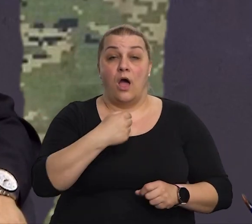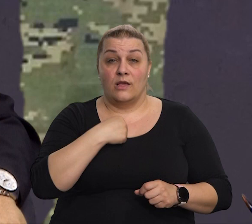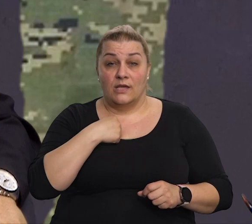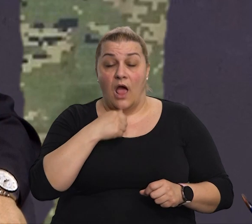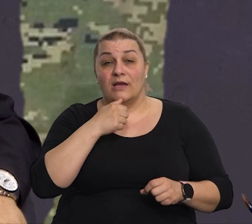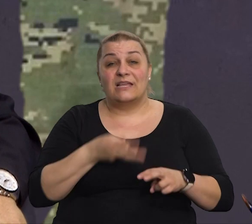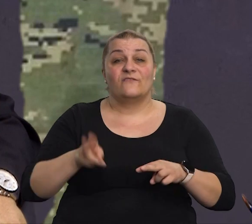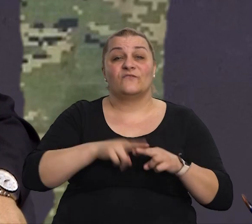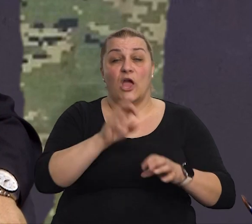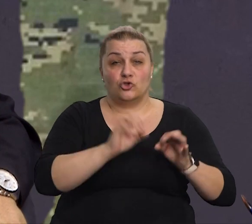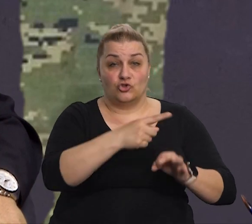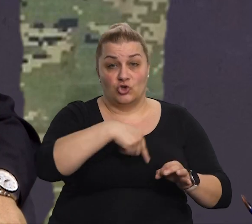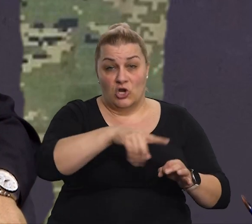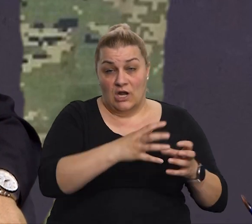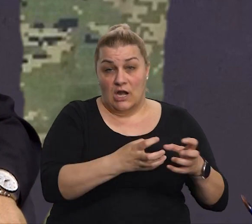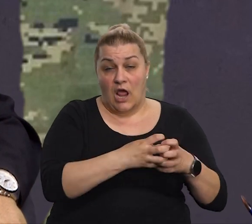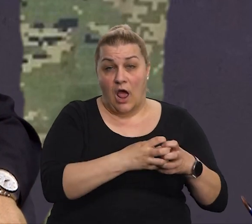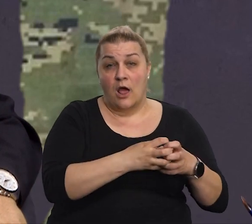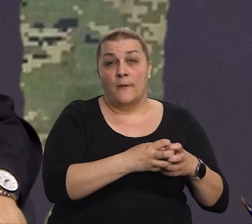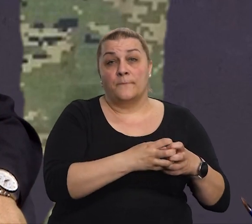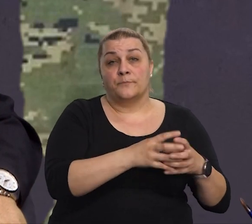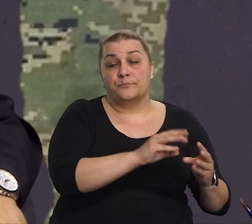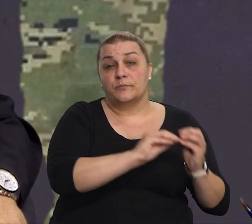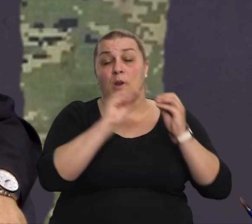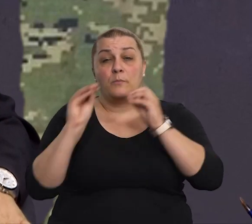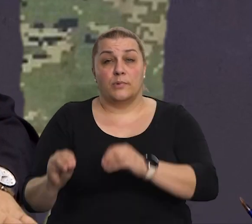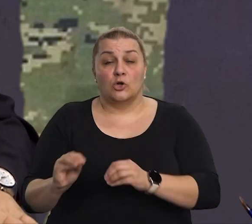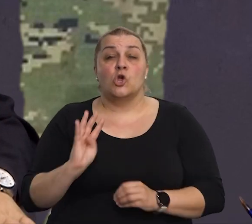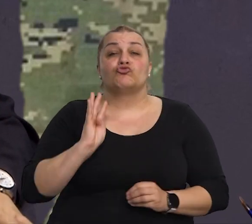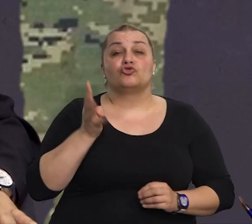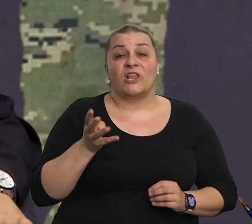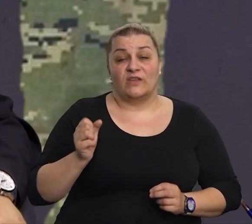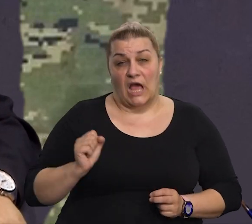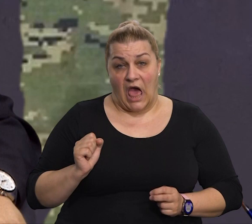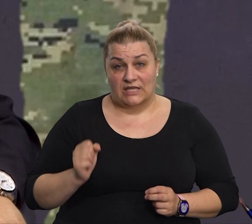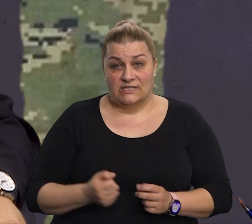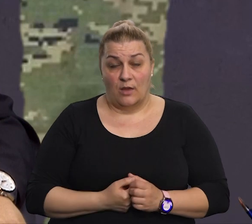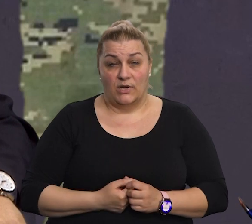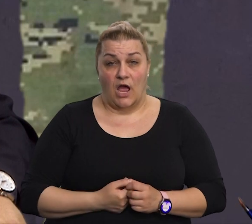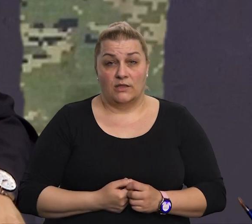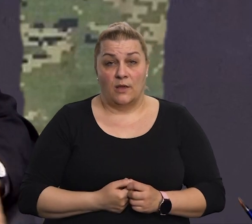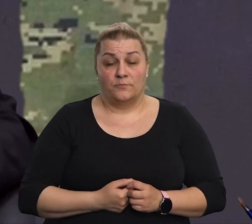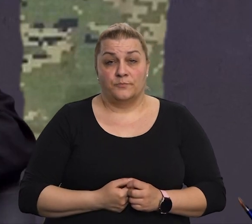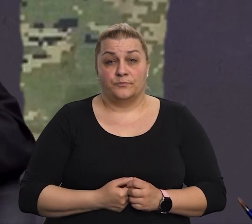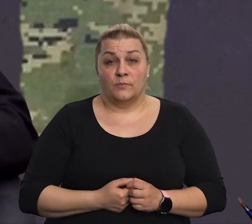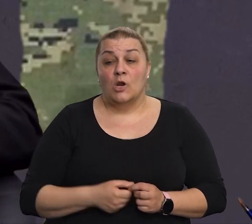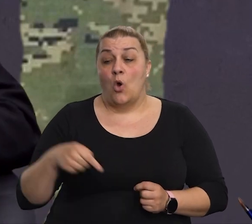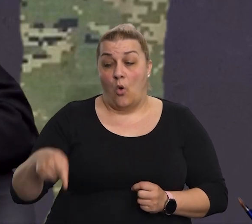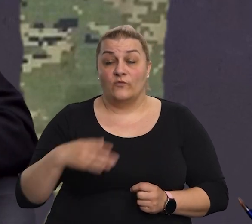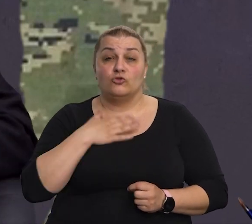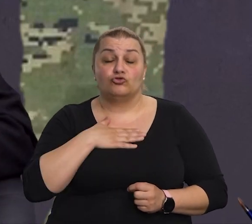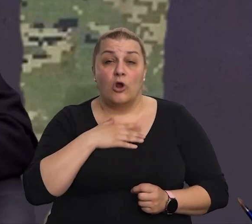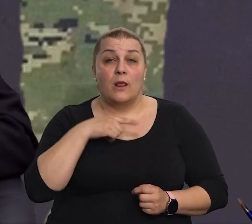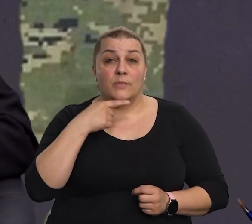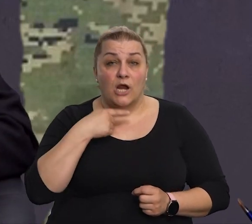većinom pripadnika devete bojne hosa sam sa pridužnije četvrtoj gardinskoj brigade. Ovdje bih htio naglasiti